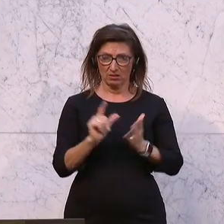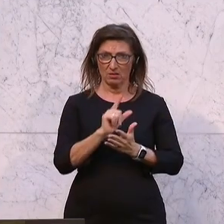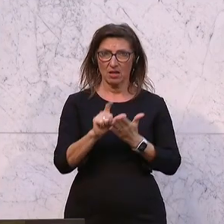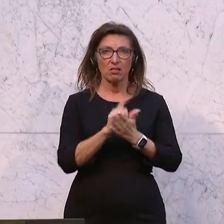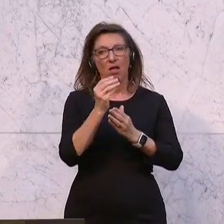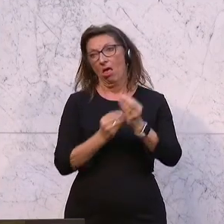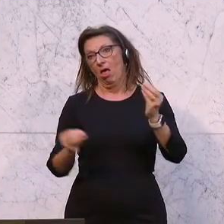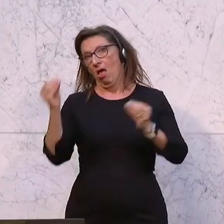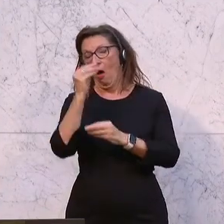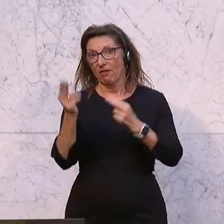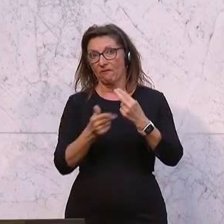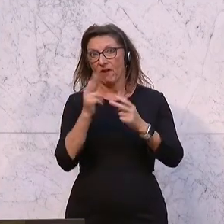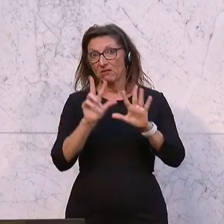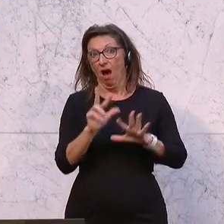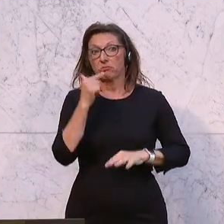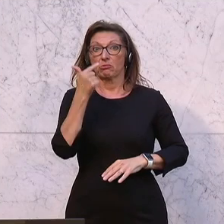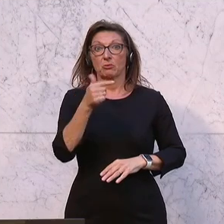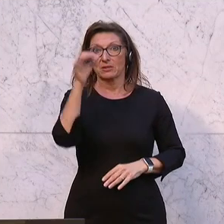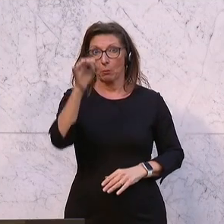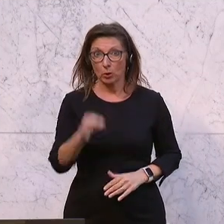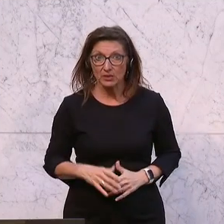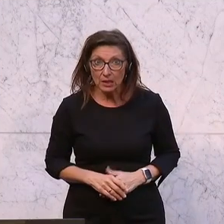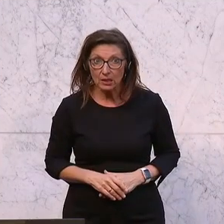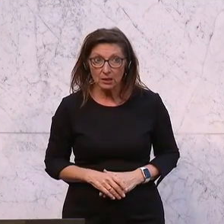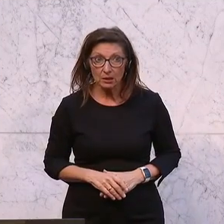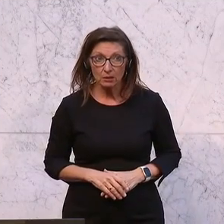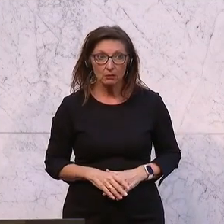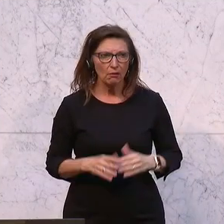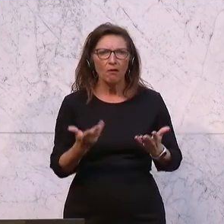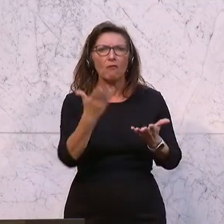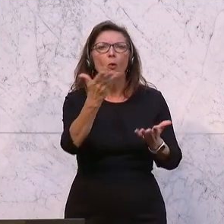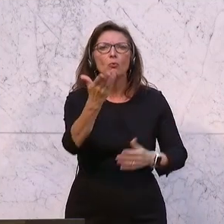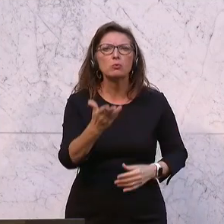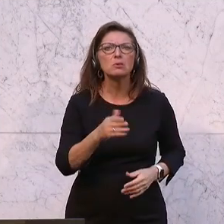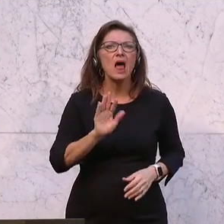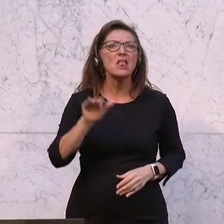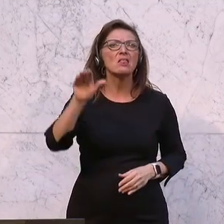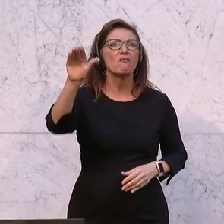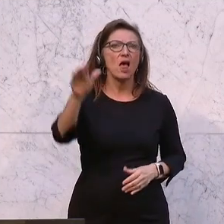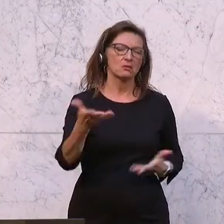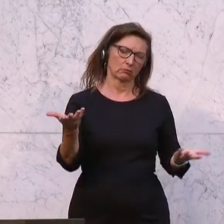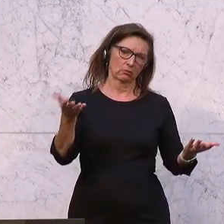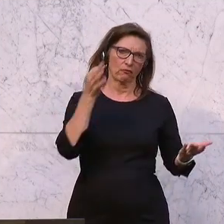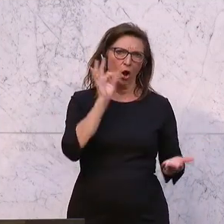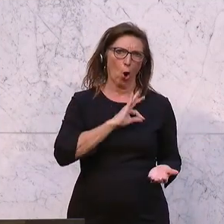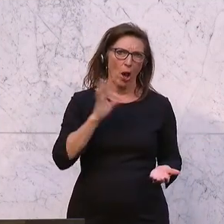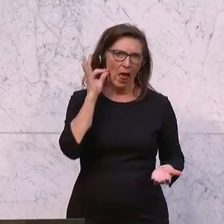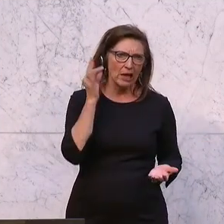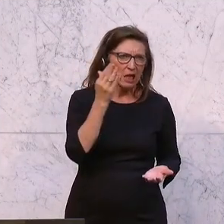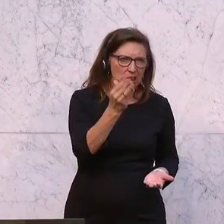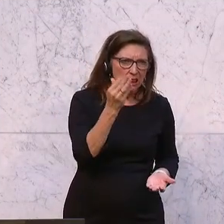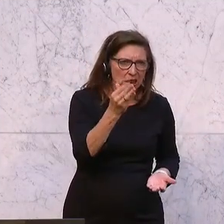Erhöhung von fast 28 Prozent. Was heißt das? Inflation, Frau Kollegin. Das ist